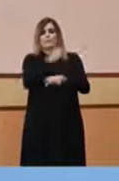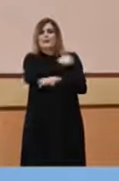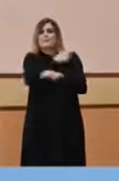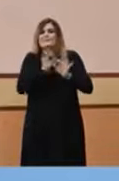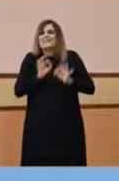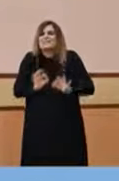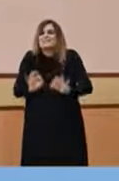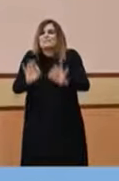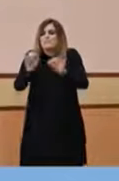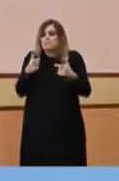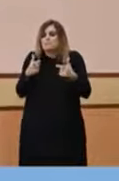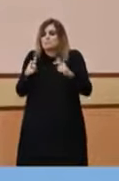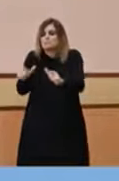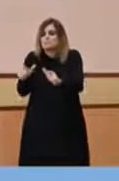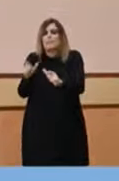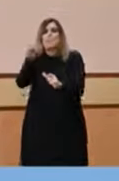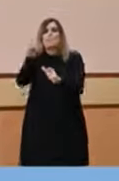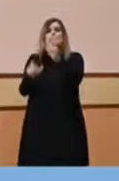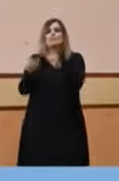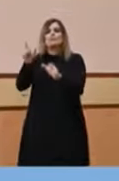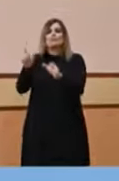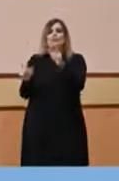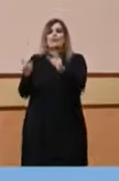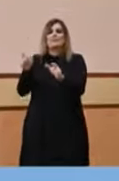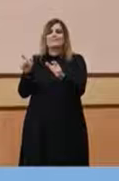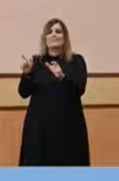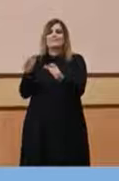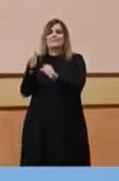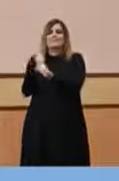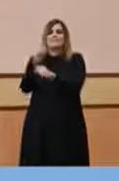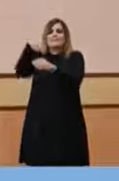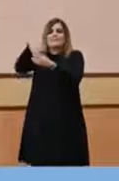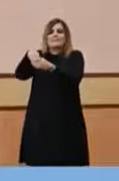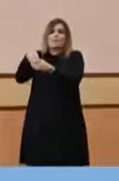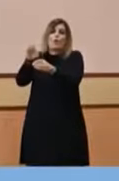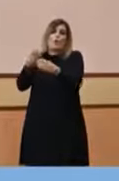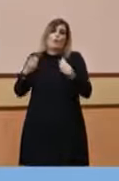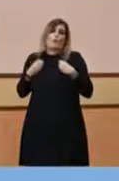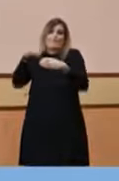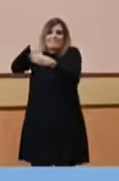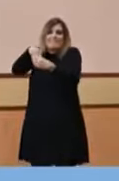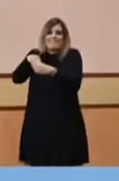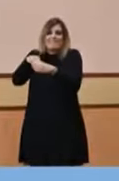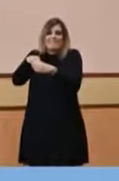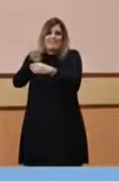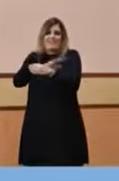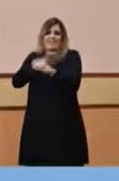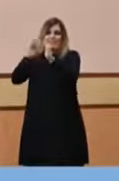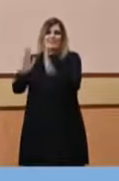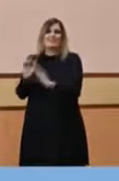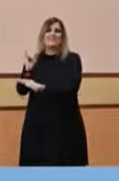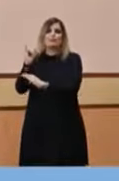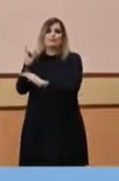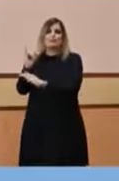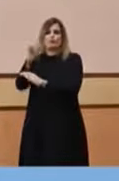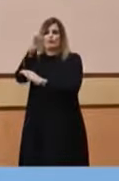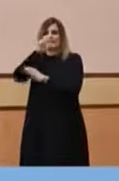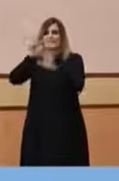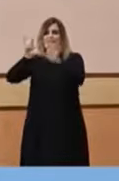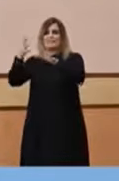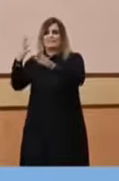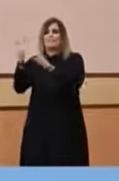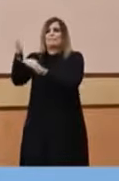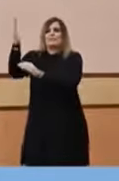són, sobretot, per a persones institucionalitzades de més de 75 anys. I aquestes ja les estem posant